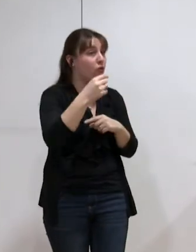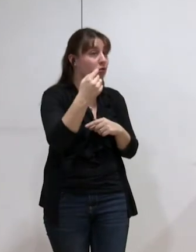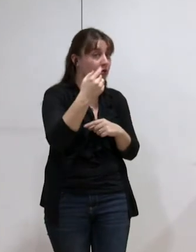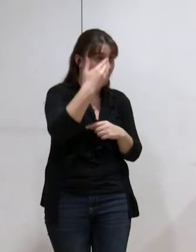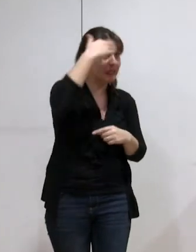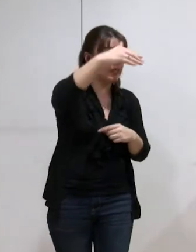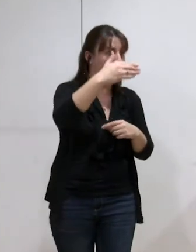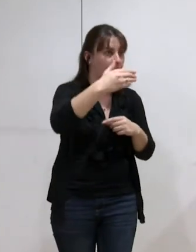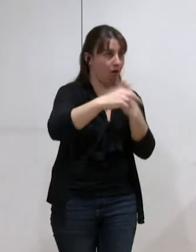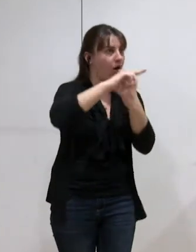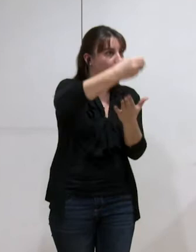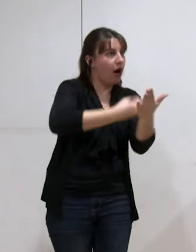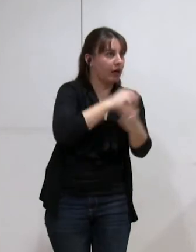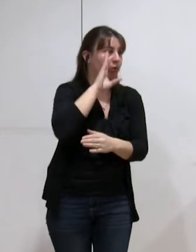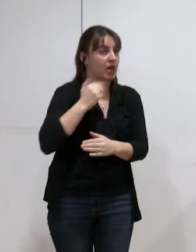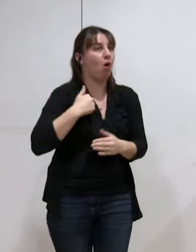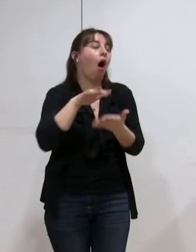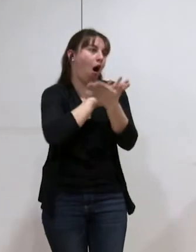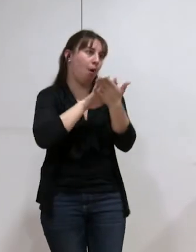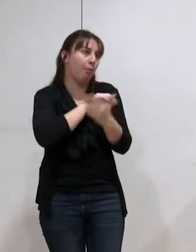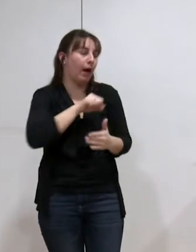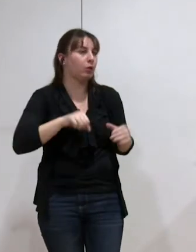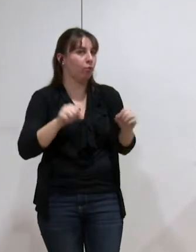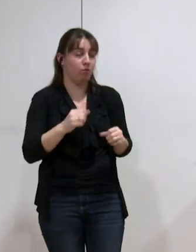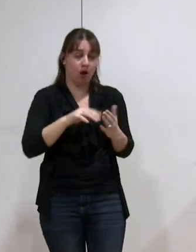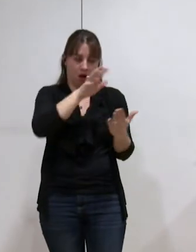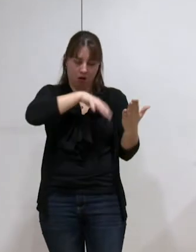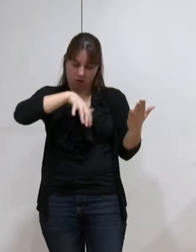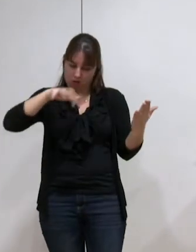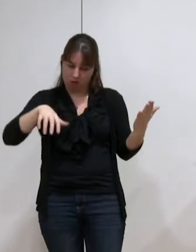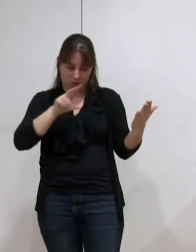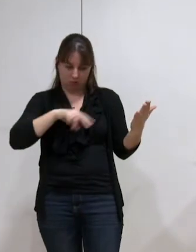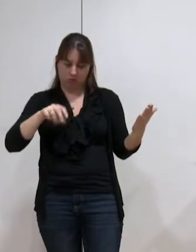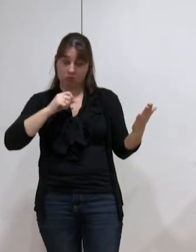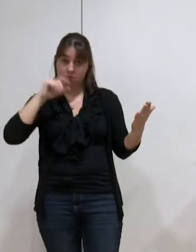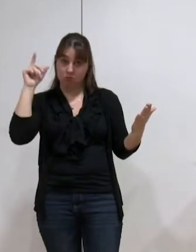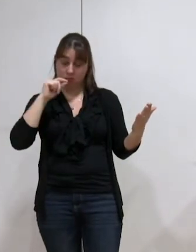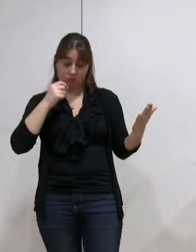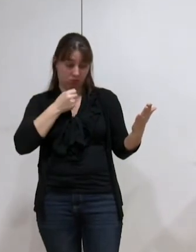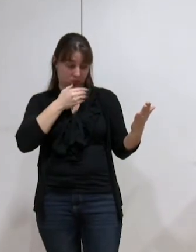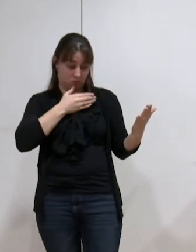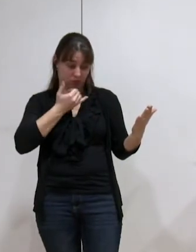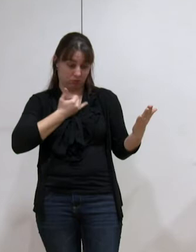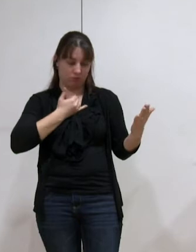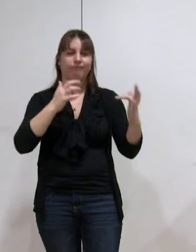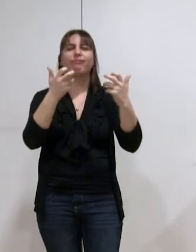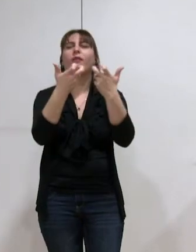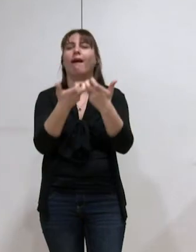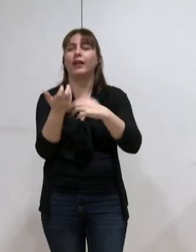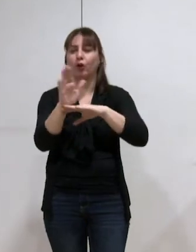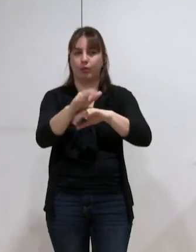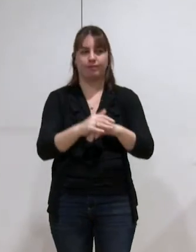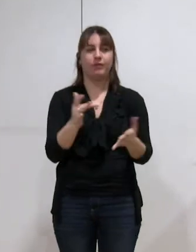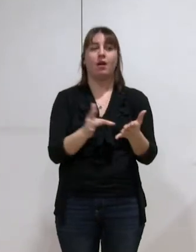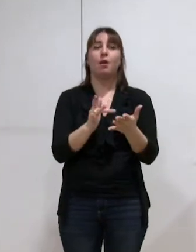la donne, c'est clair, et je ferai amende honorable, mais tel que c'est présenté, c'est quand même vraiment très surprenant. Donc je vais vous donner quelques exemples. Page